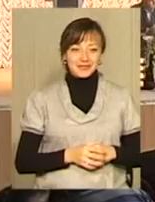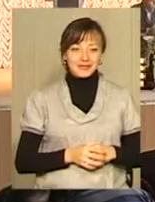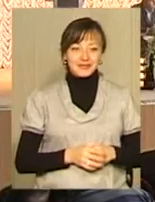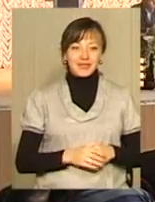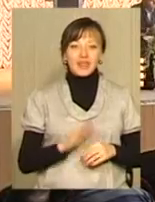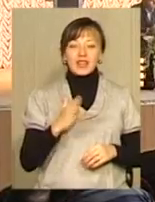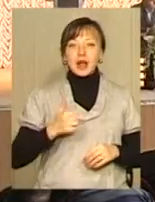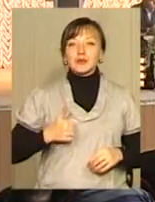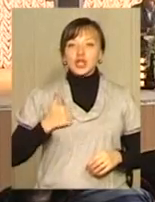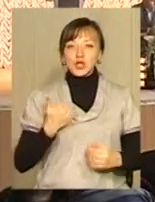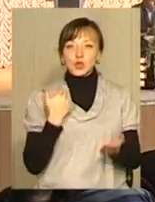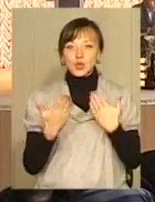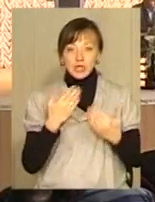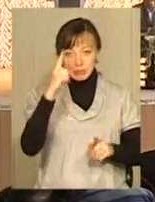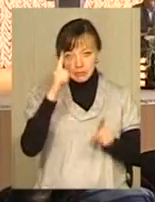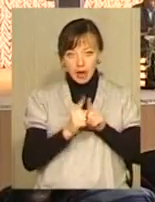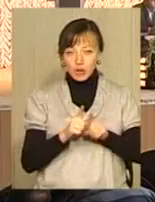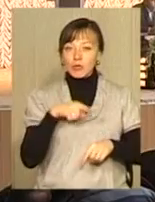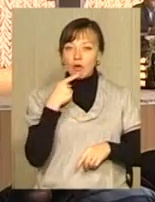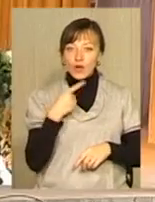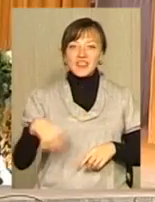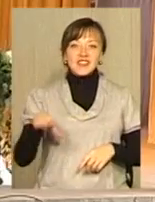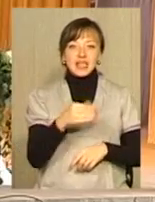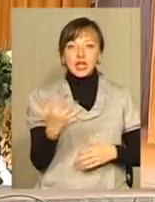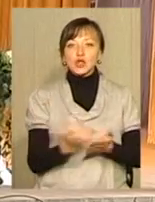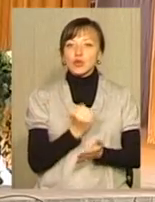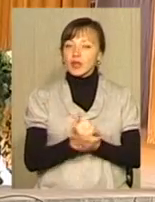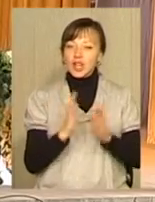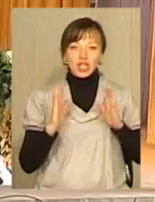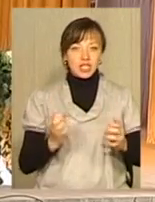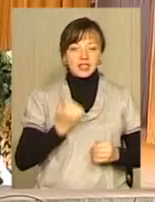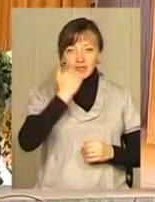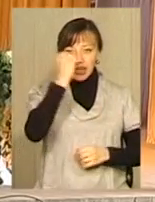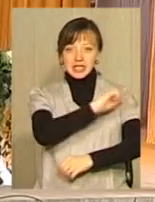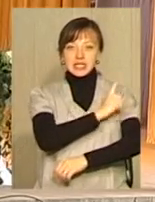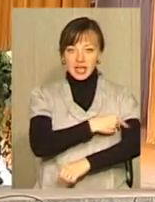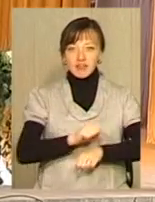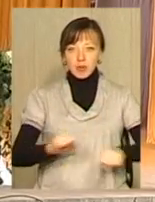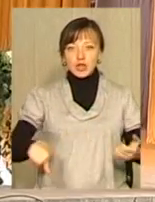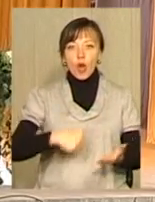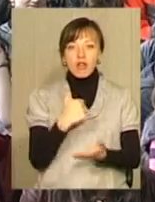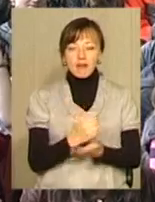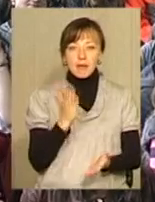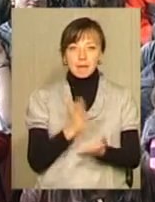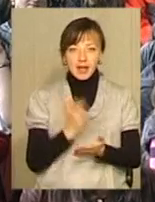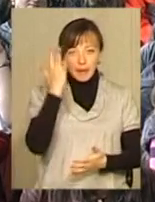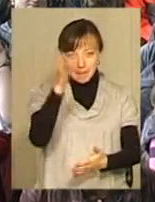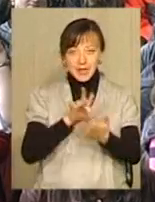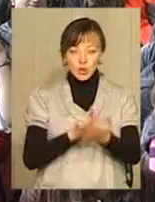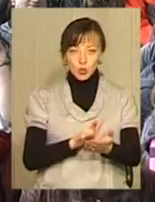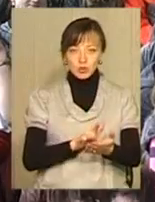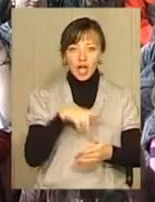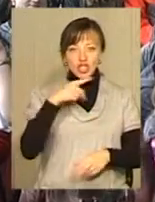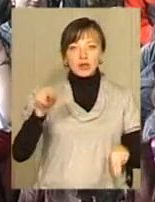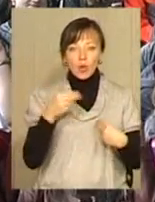Віталій пишається стосунками з братом і переконує, що всі їхні зубутки не лише завдяки силі та відвазі. Головне – мати мету, запевняє чемпіон.